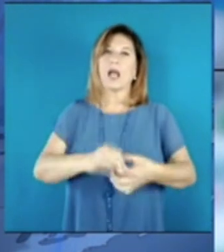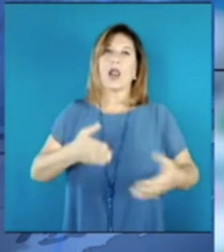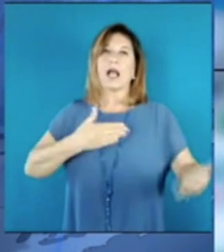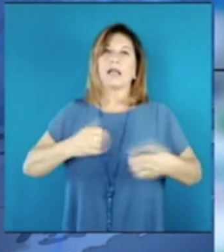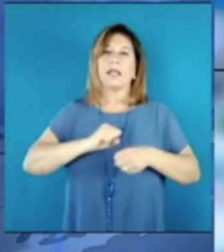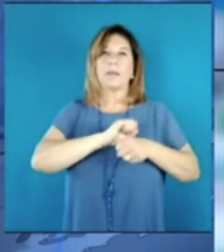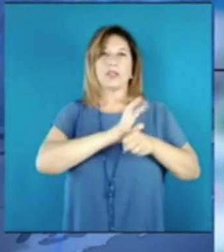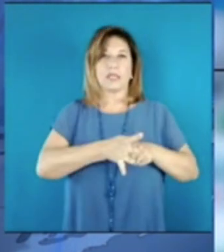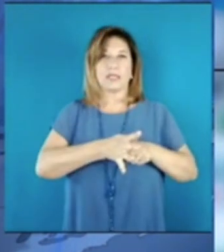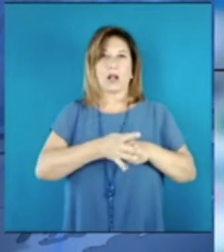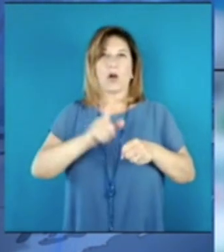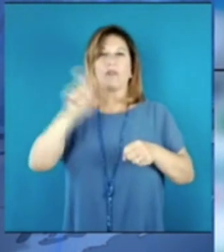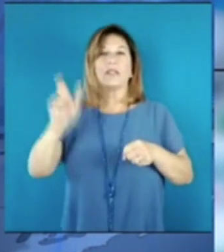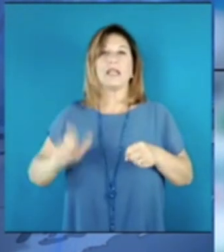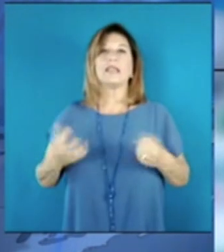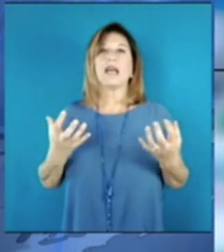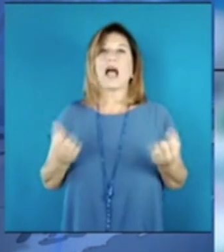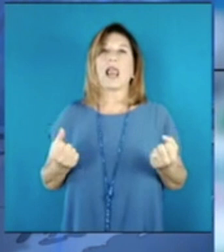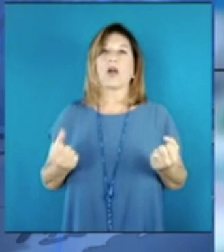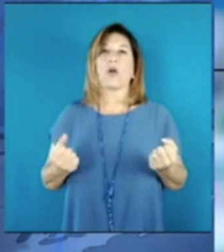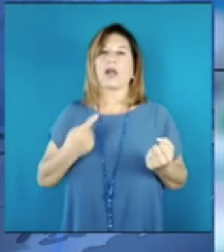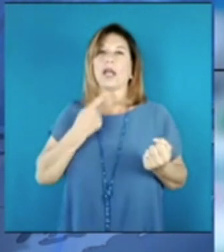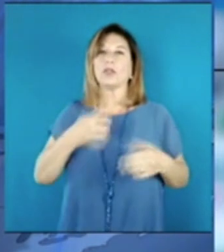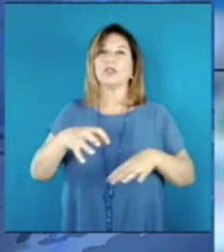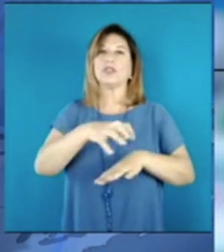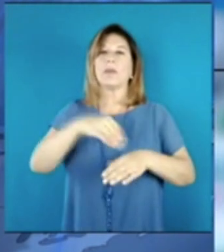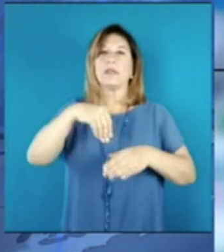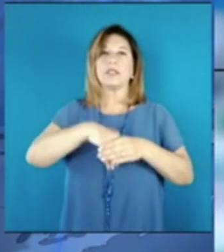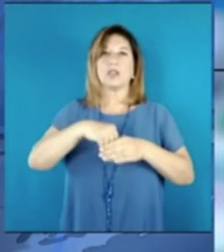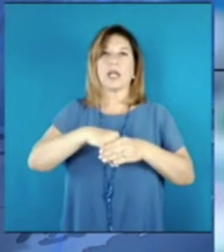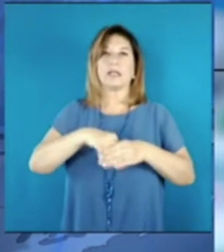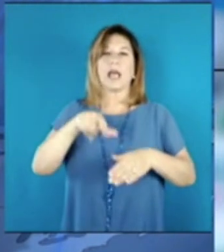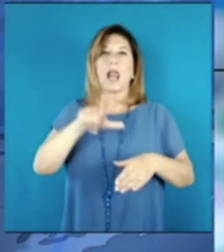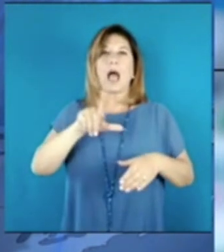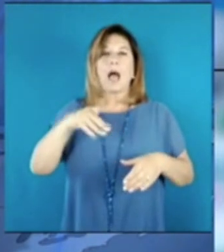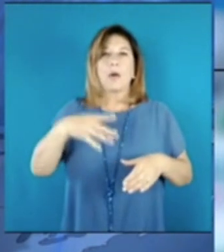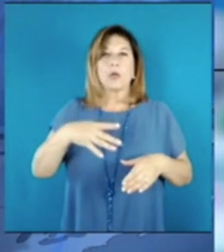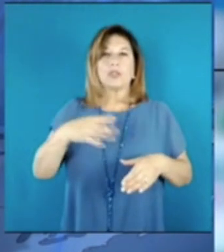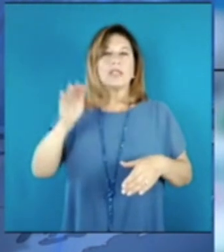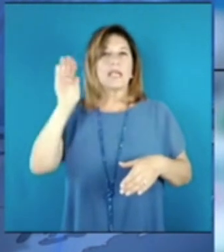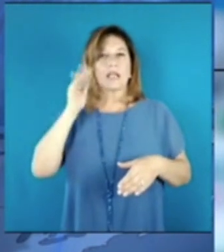concreto? Parla così il ministro dell'Interno Luciana Lamorgese ad Agora Estate. La ascoltiamo.